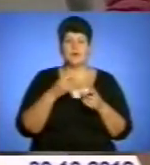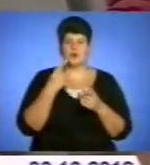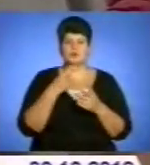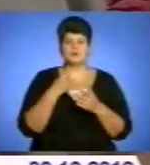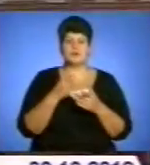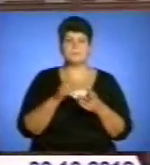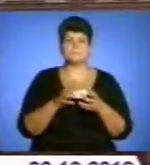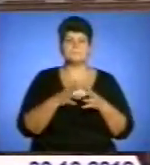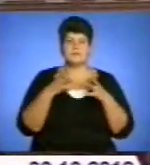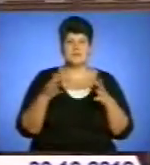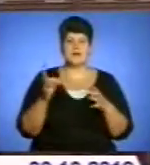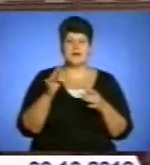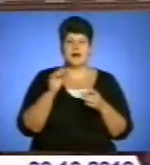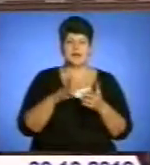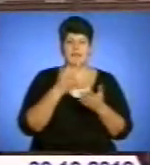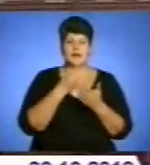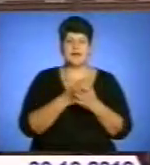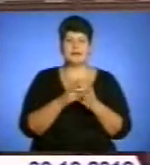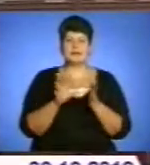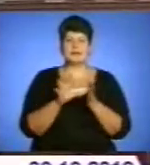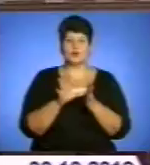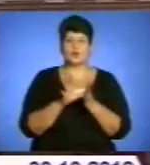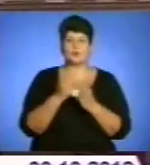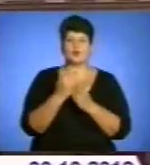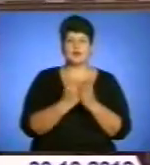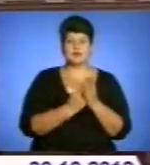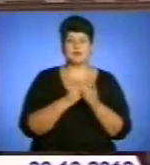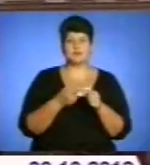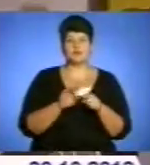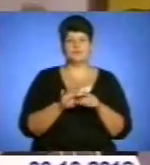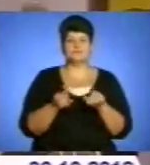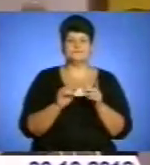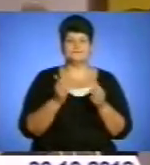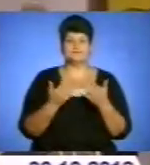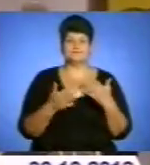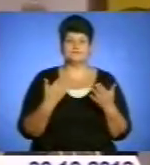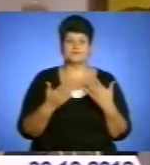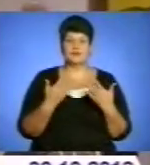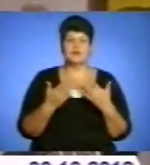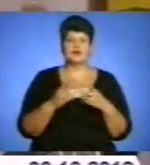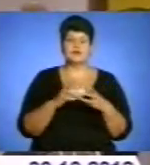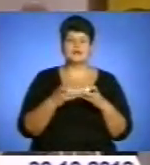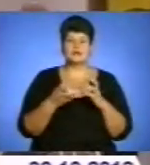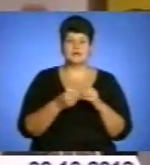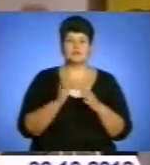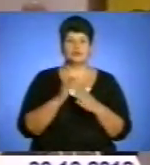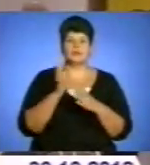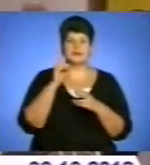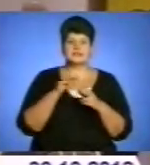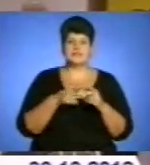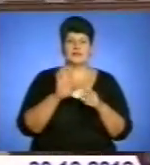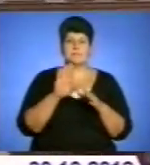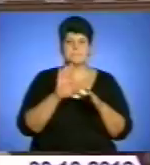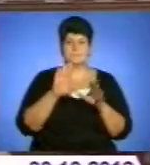результат виборів покажуть електронні протоколи, однак і він буде відносним. Результат парламентських виборів є остаточним лише після опрацювання